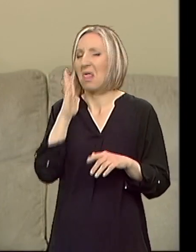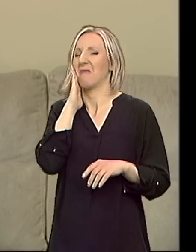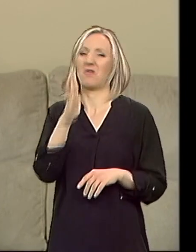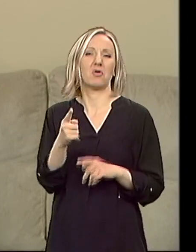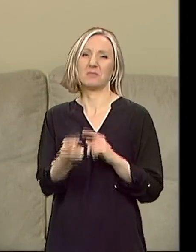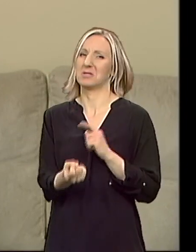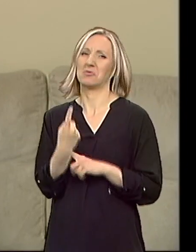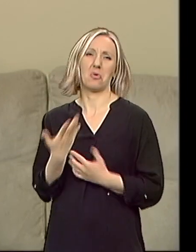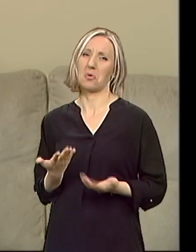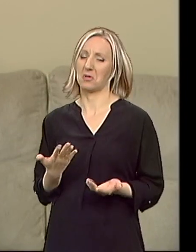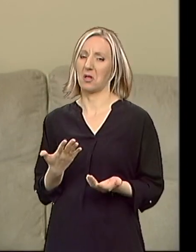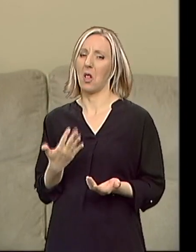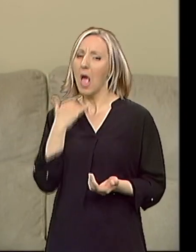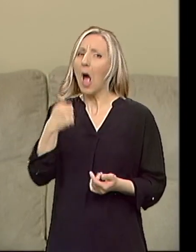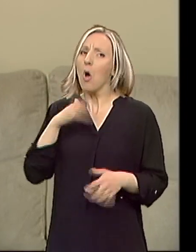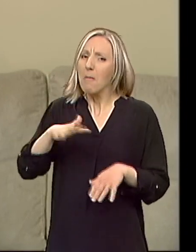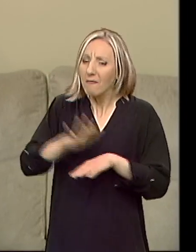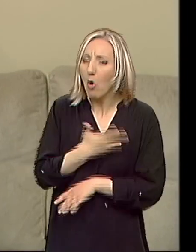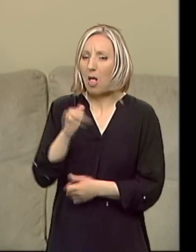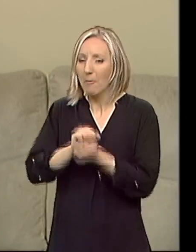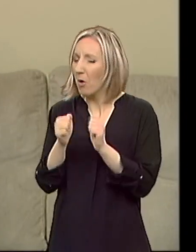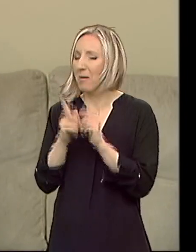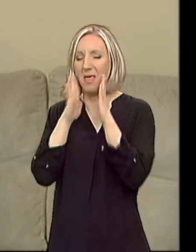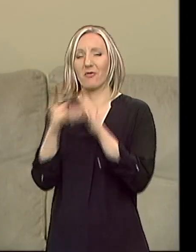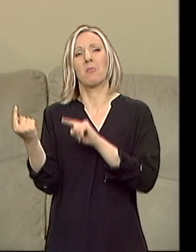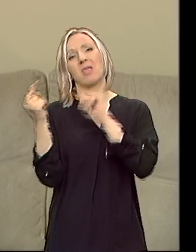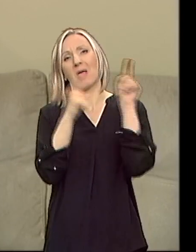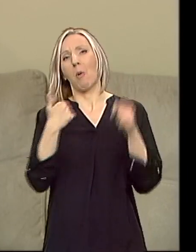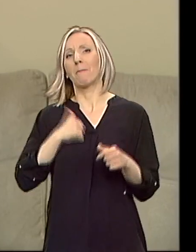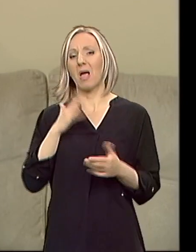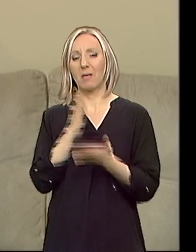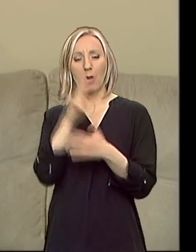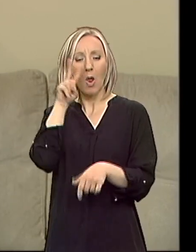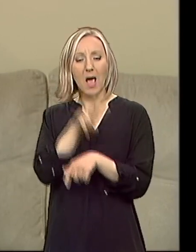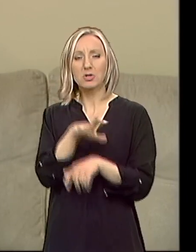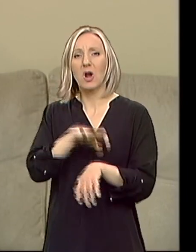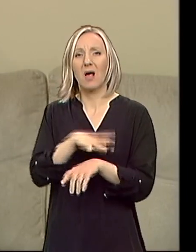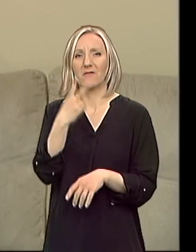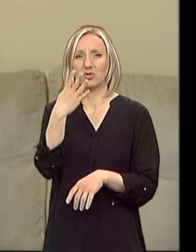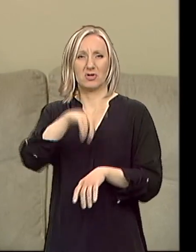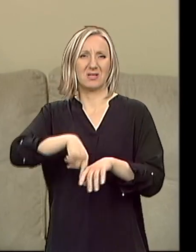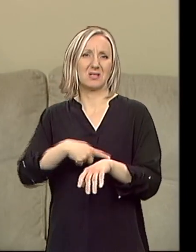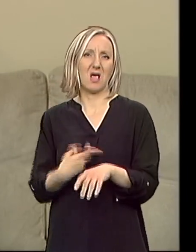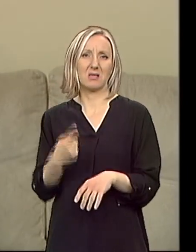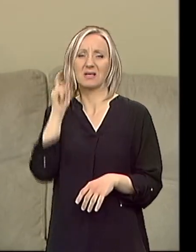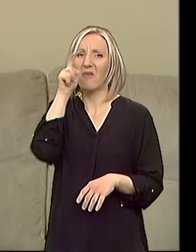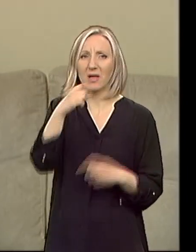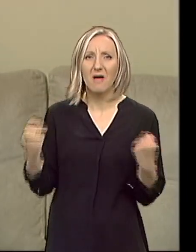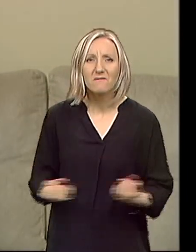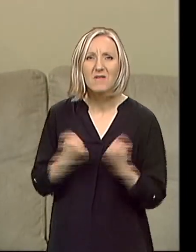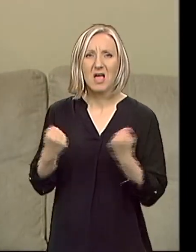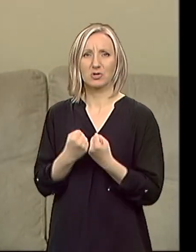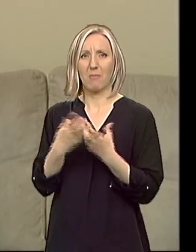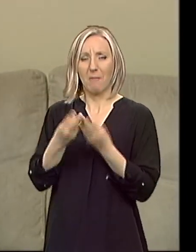naše volje i borbe prosto ne verujem. Tamo je opet bio pod nadzorom lekara 24 časa, svaki dan su imali vežbe,